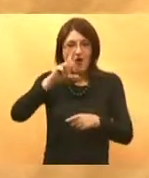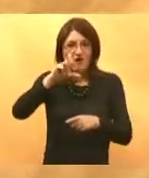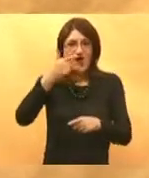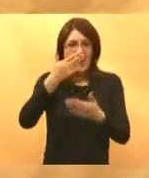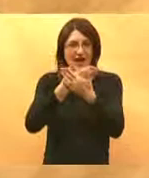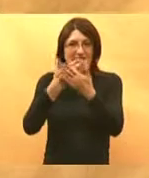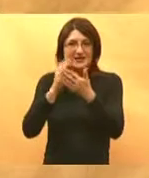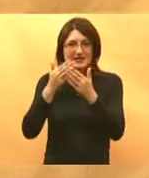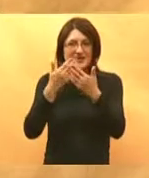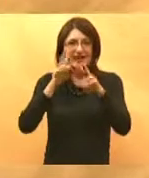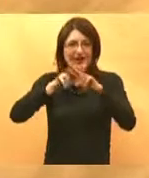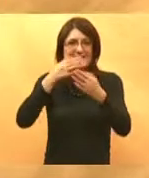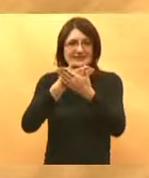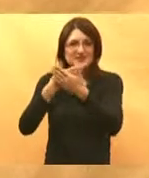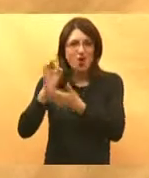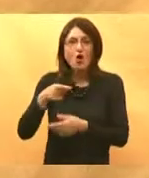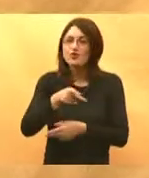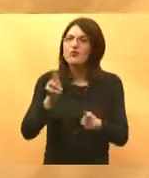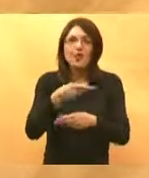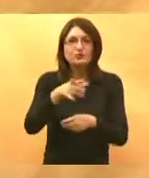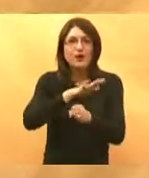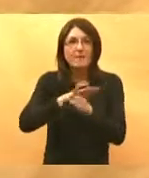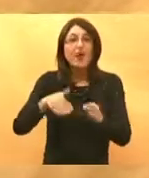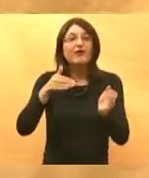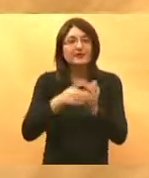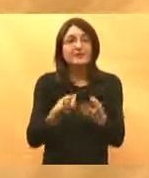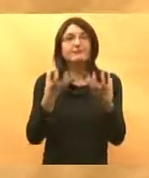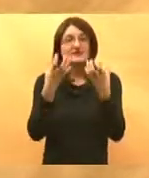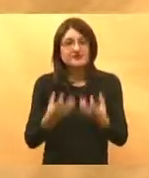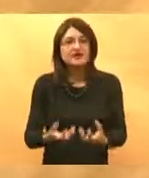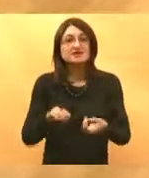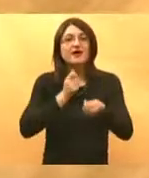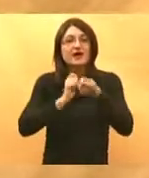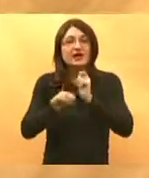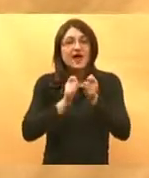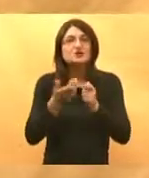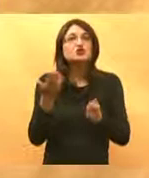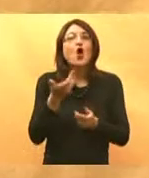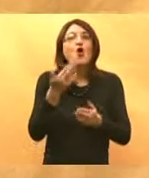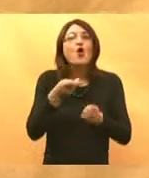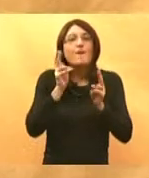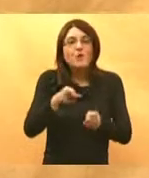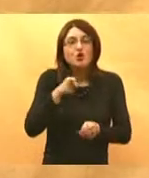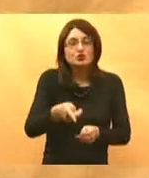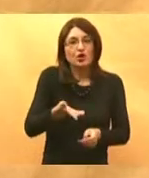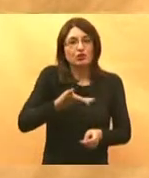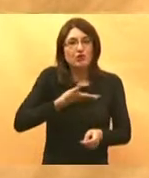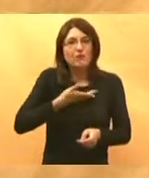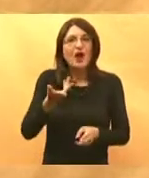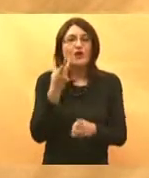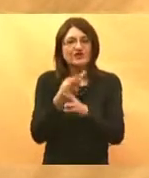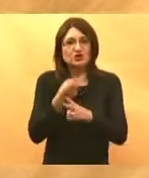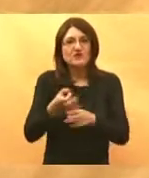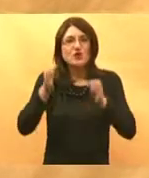mogu ovo sve pokriti onda je HZZO pomeni dužan zajedno sa strukom sjest i napraviti ono što košarica usluga ono što državno osiguranje